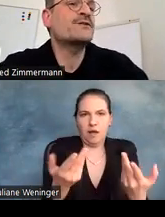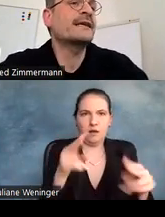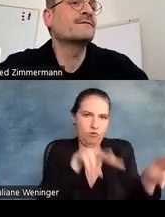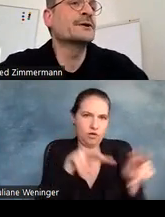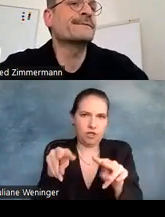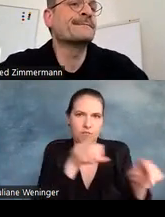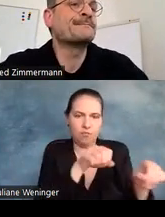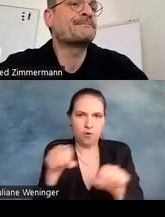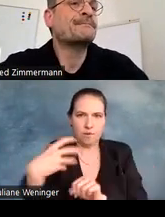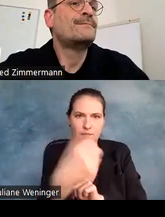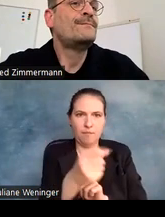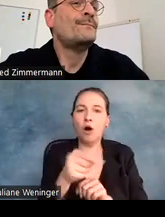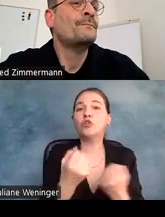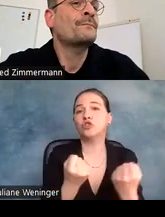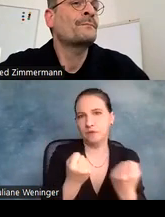auch bei schwierigen Worten.